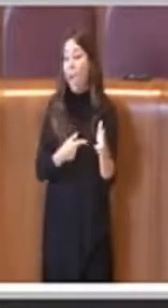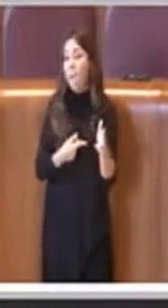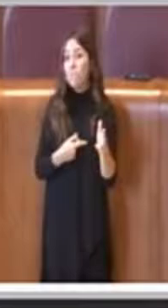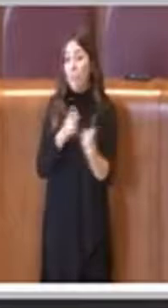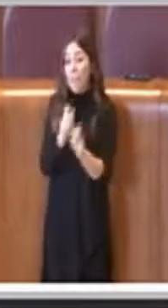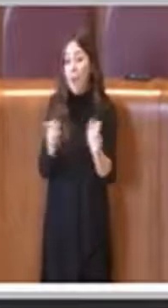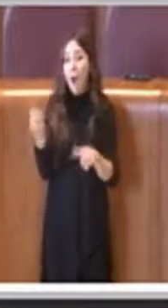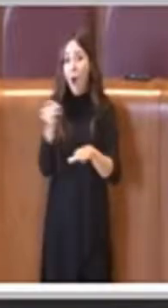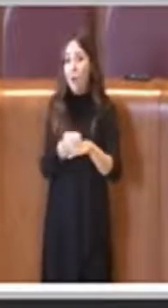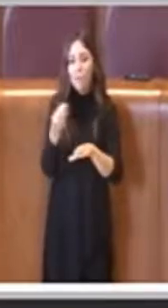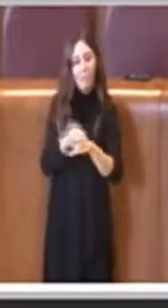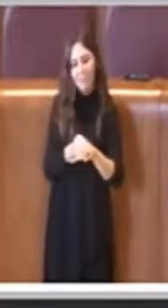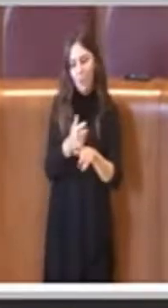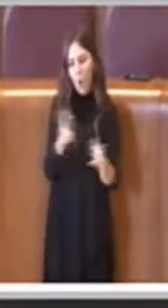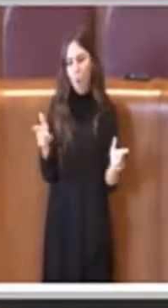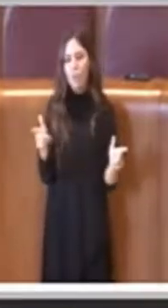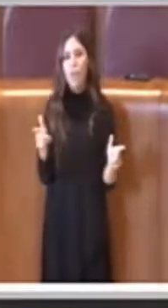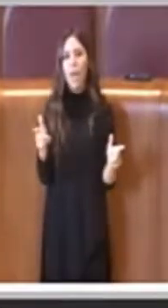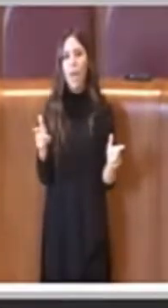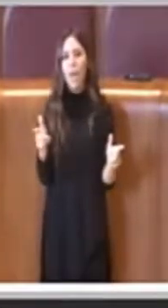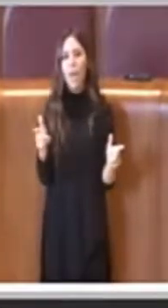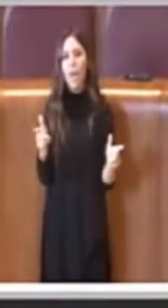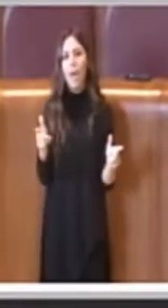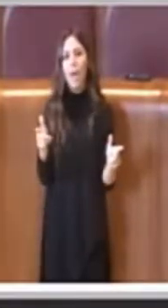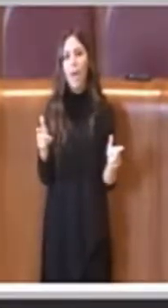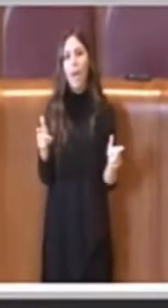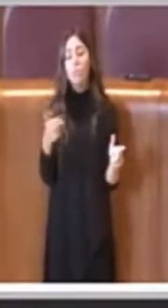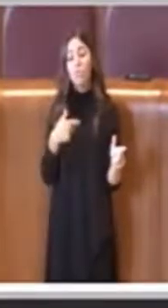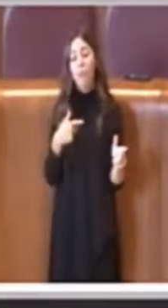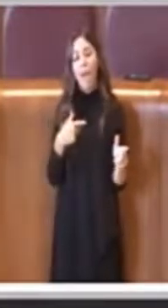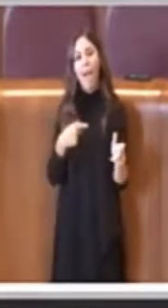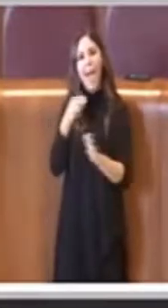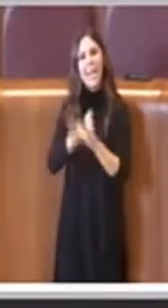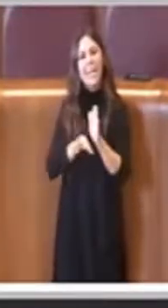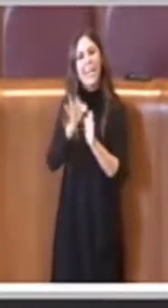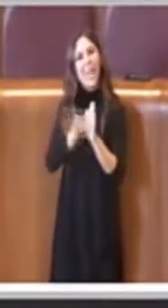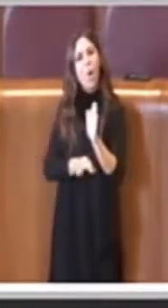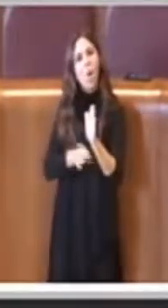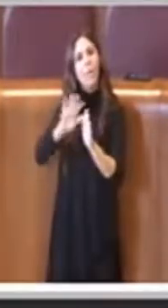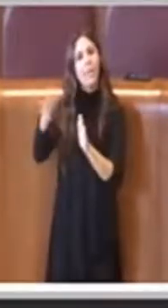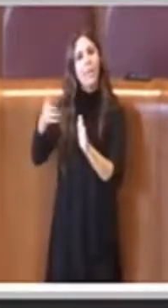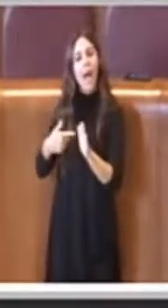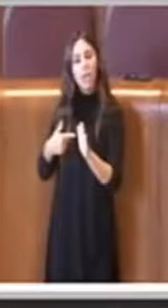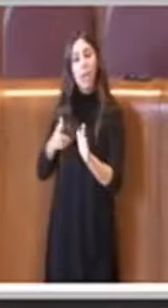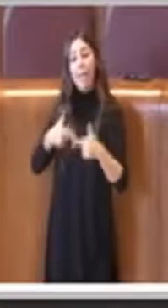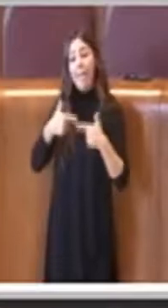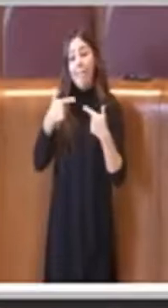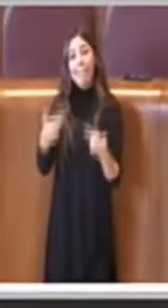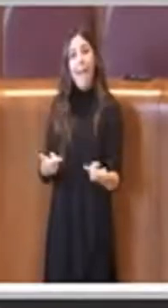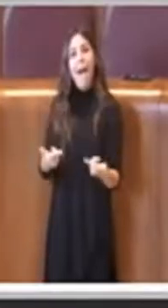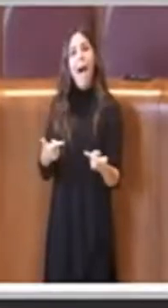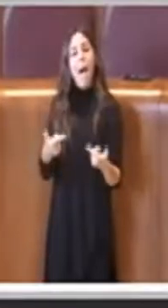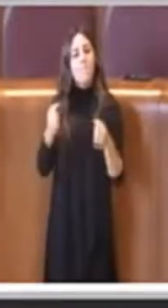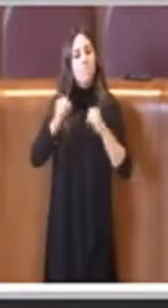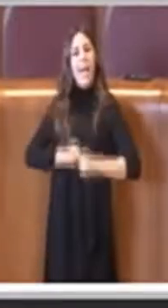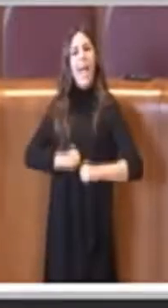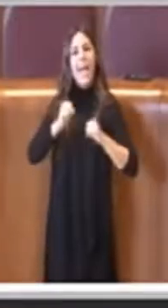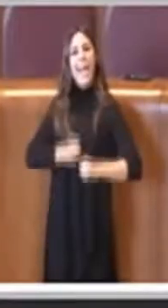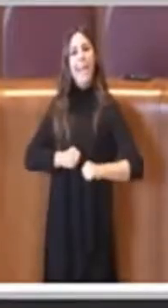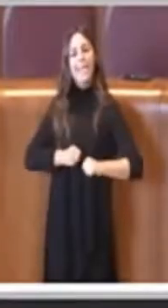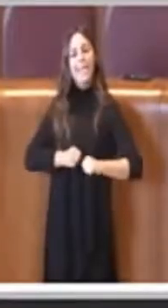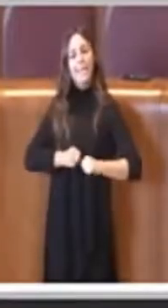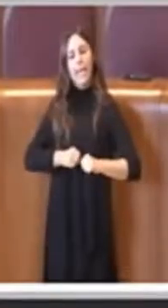rispetto a un altro regolamento che è quello sul benessere invece degli animali, un regolamento che è stato rivisto